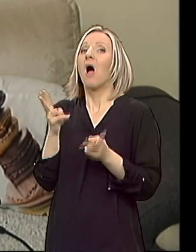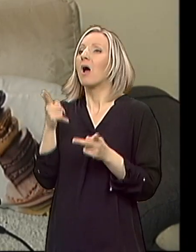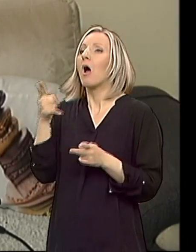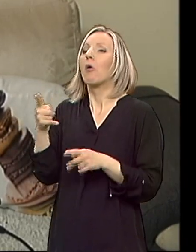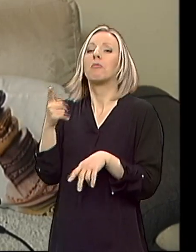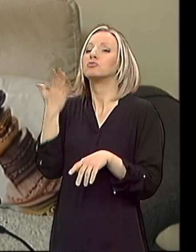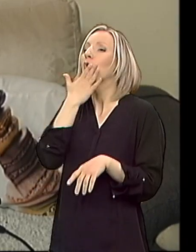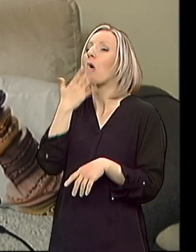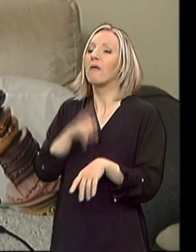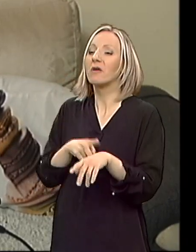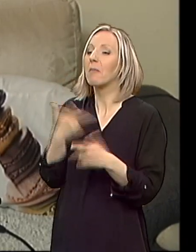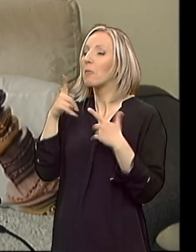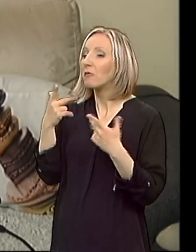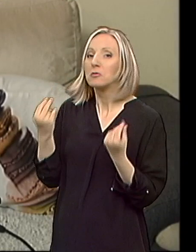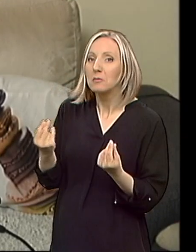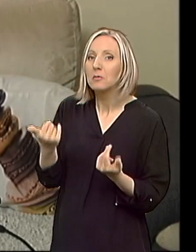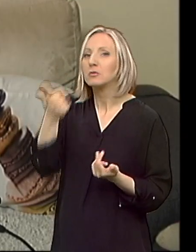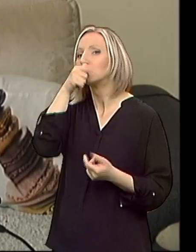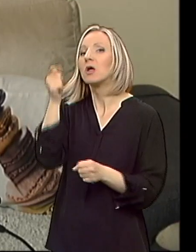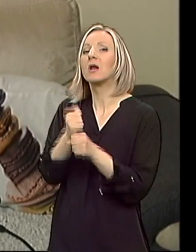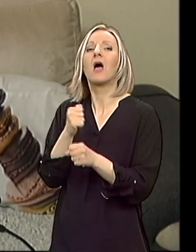Pa, lepo. Šta radiš tamo?